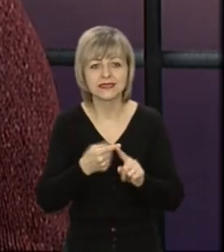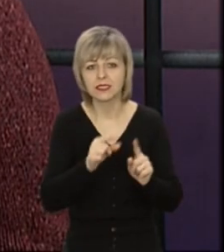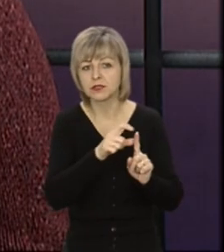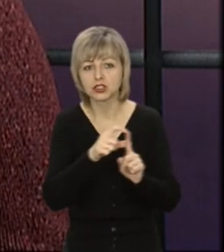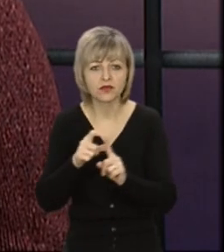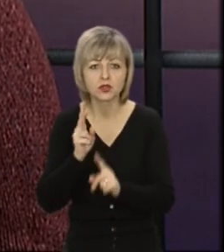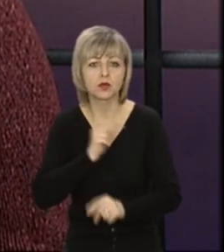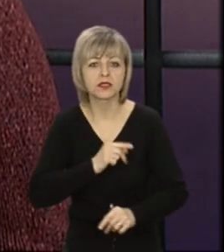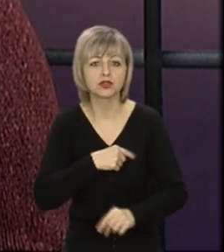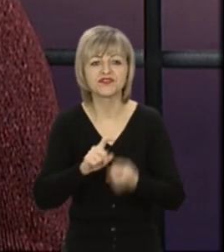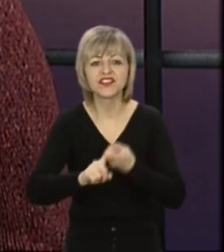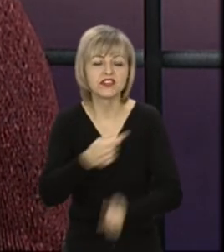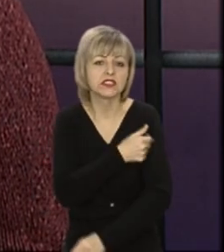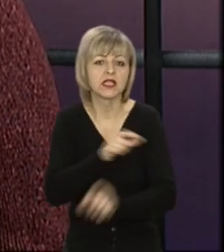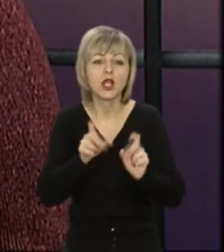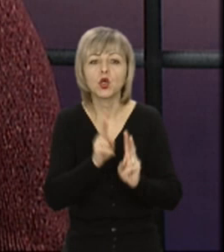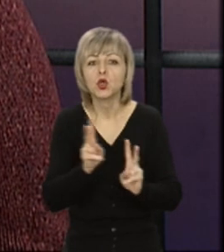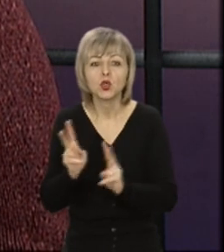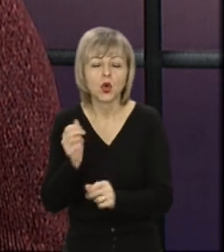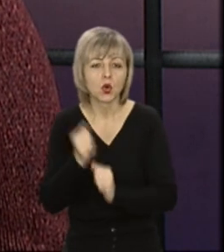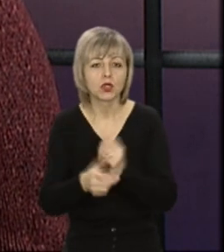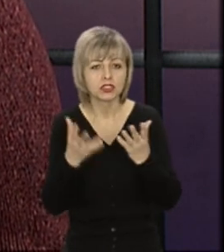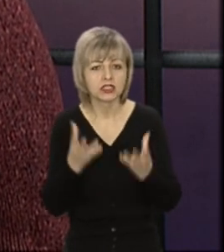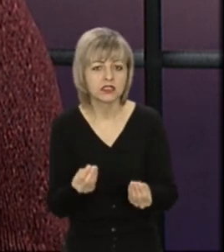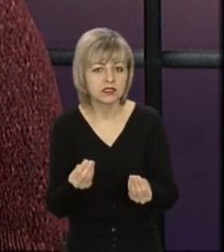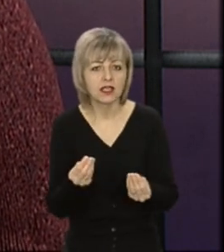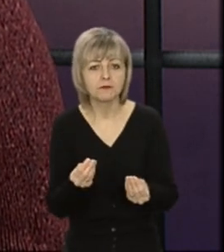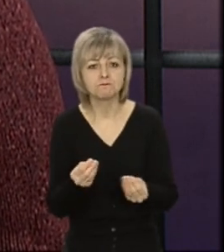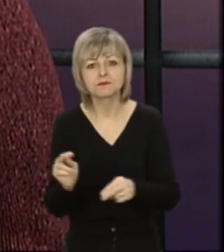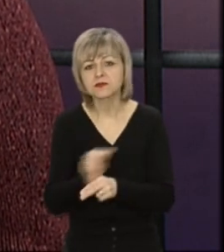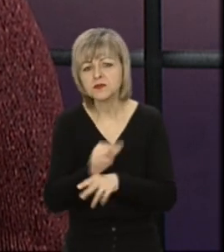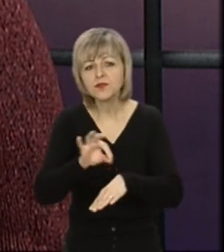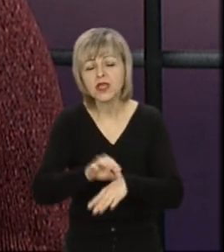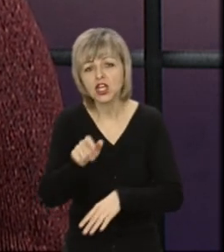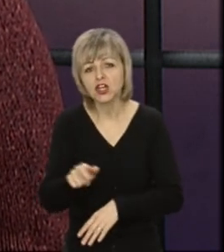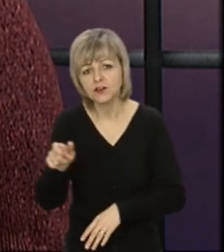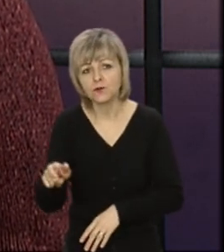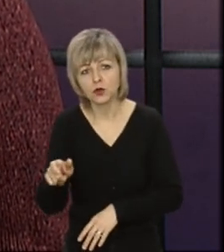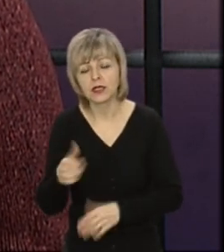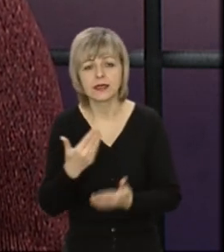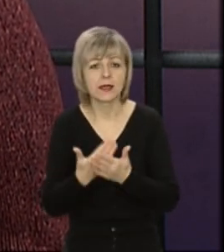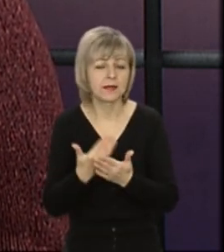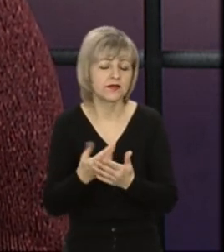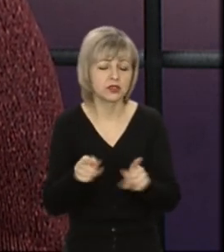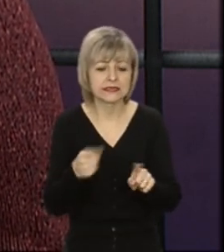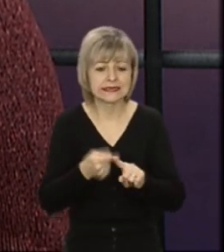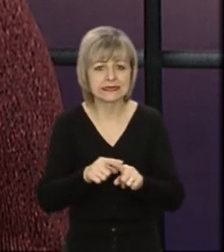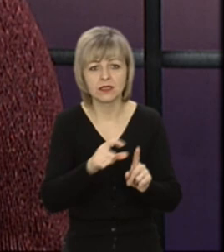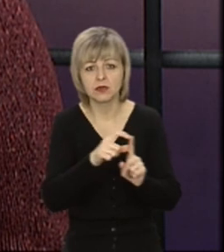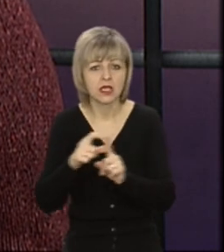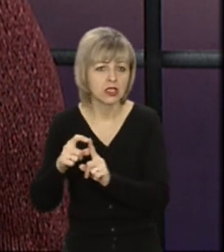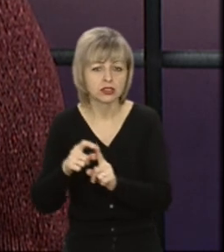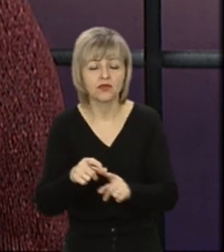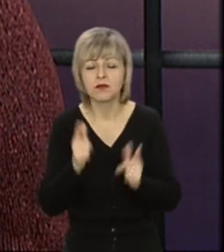працюють в інфекційних лікарнях і ті, хто кожен день мають справу з хворими. Навряд чи з тою тезою погодяться будь-які верстви